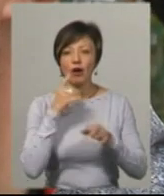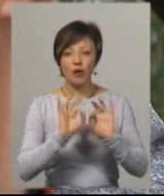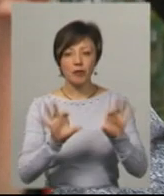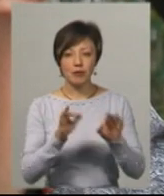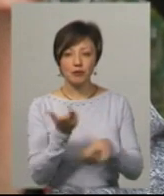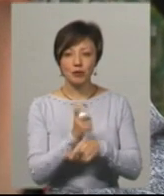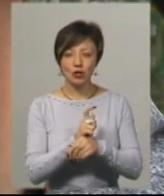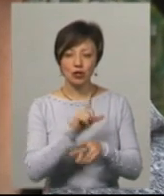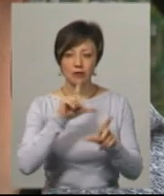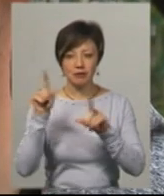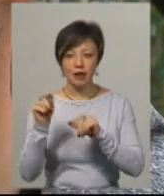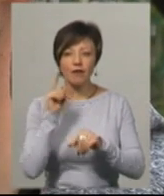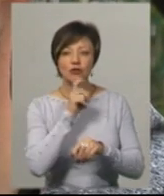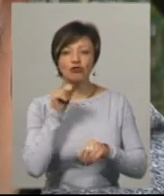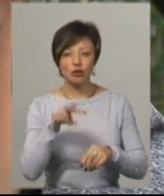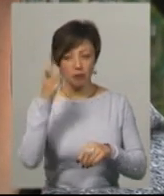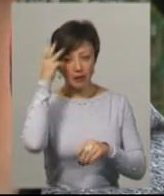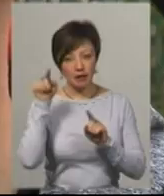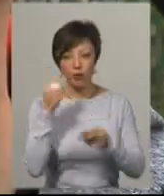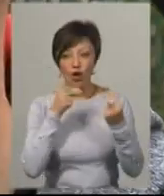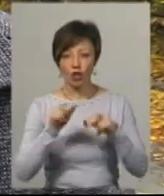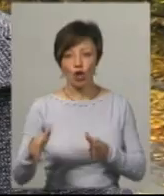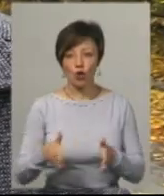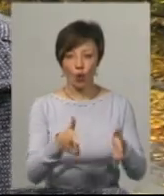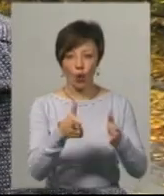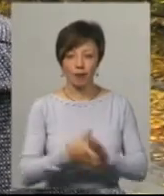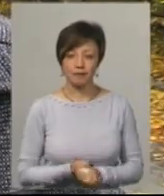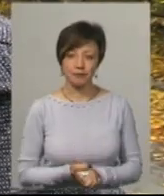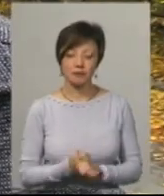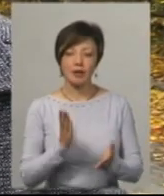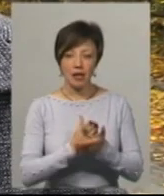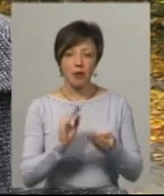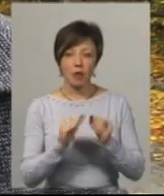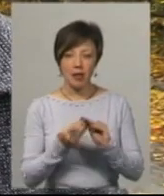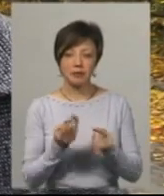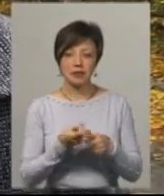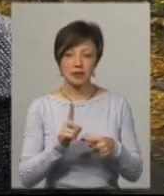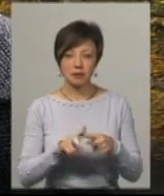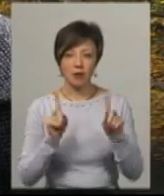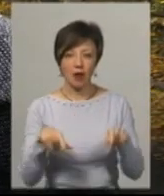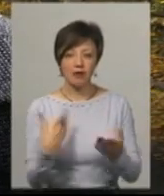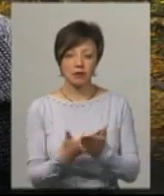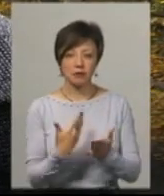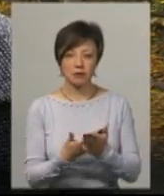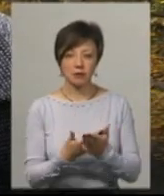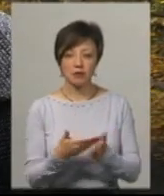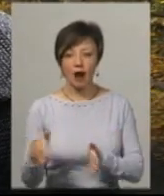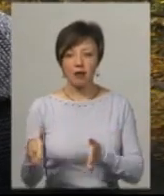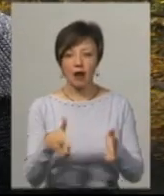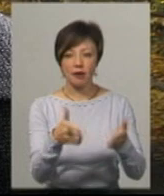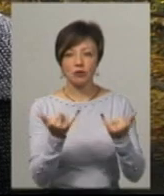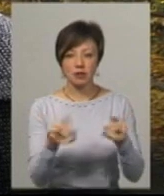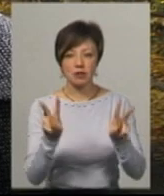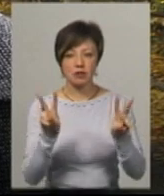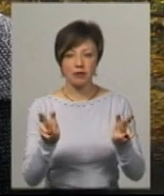більше вони перебувають у Вінниці, ніж у Хмельницькому, бо там кращі дороги. Є проблеми з цим навіть взяти трасу, яка зараз